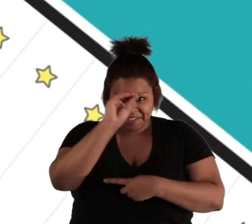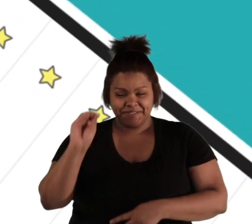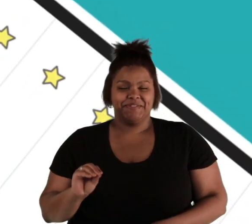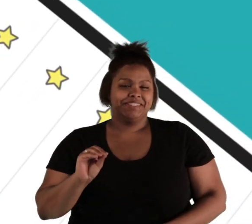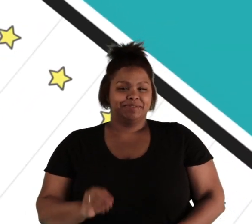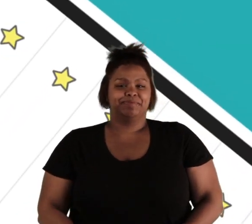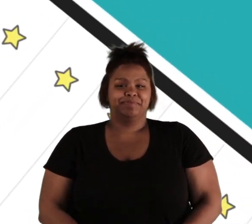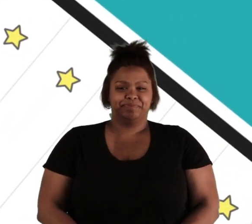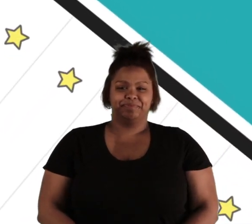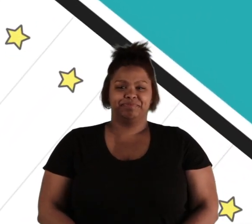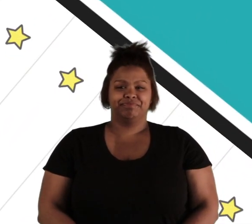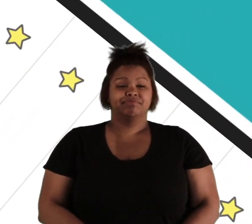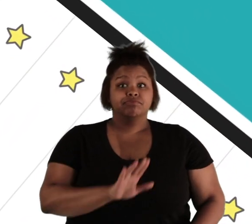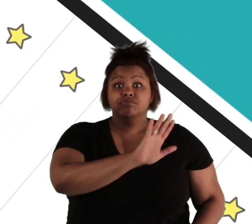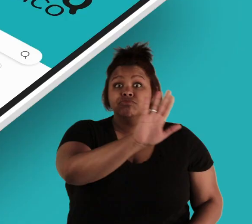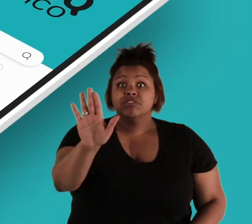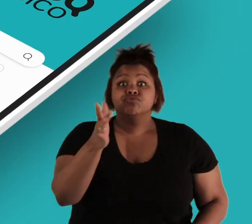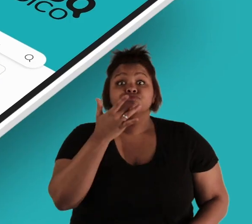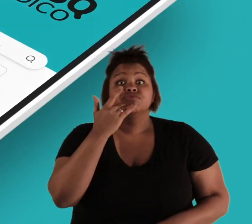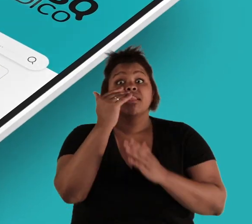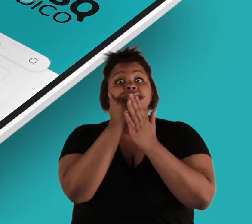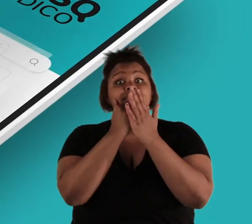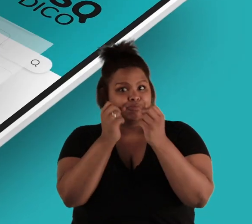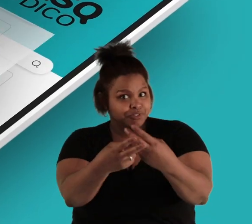de favoris pour y avoir accès plus rapidement.